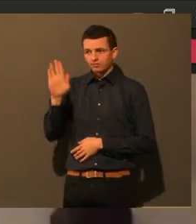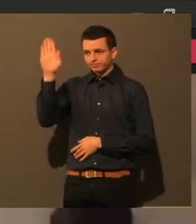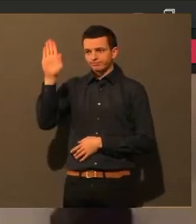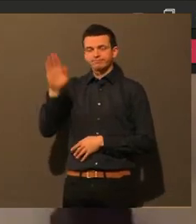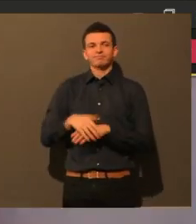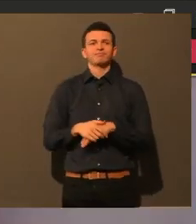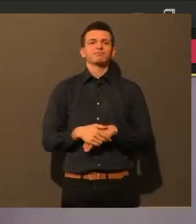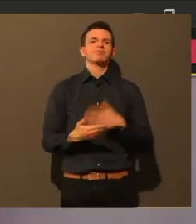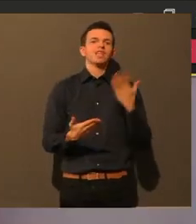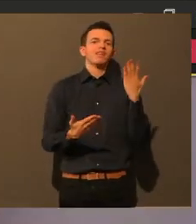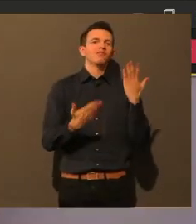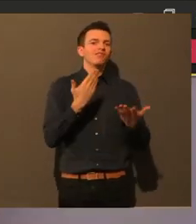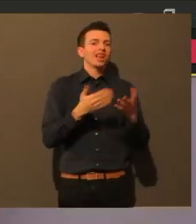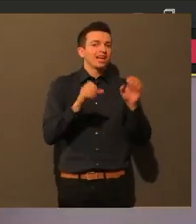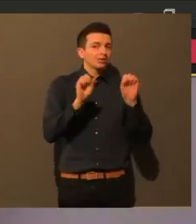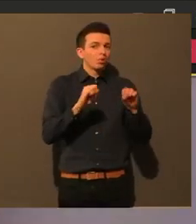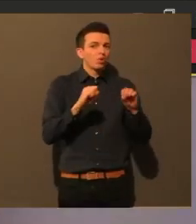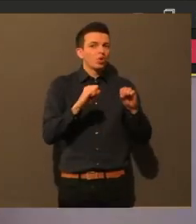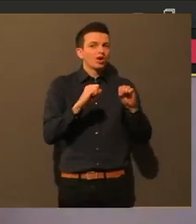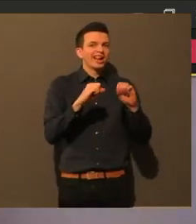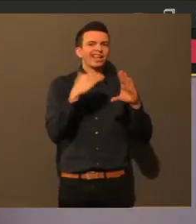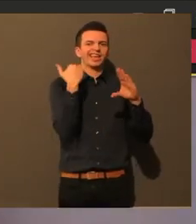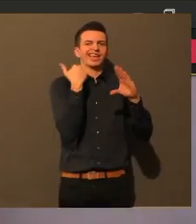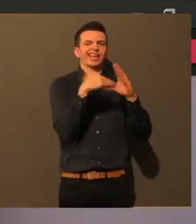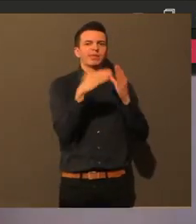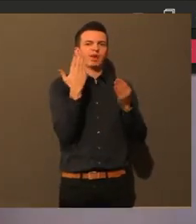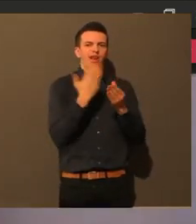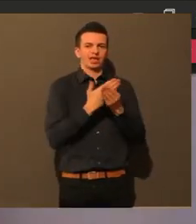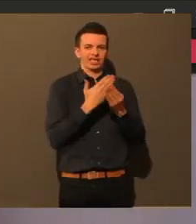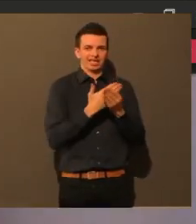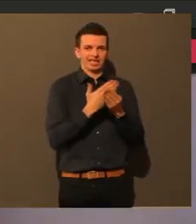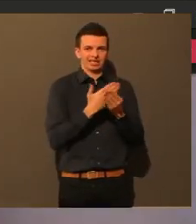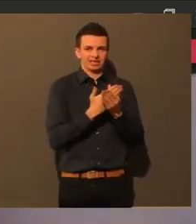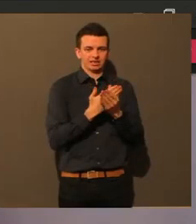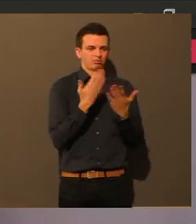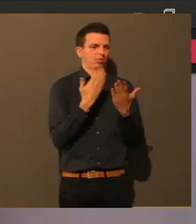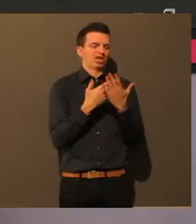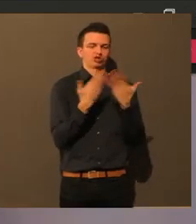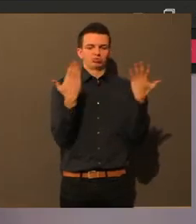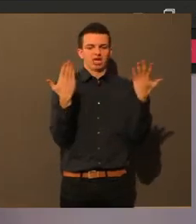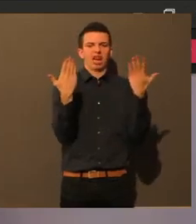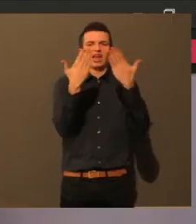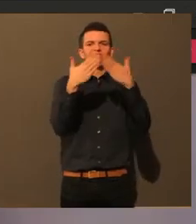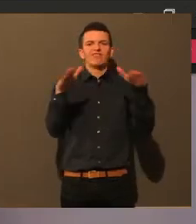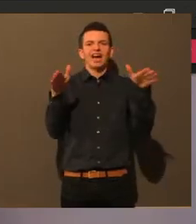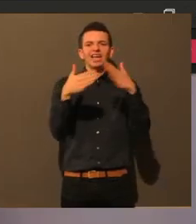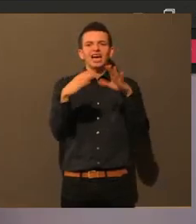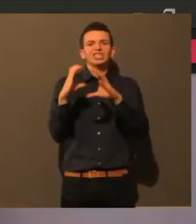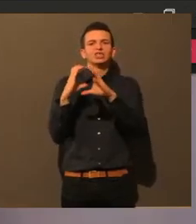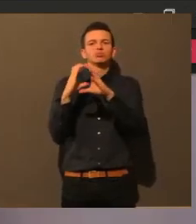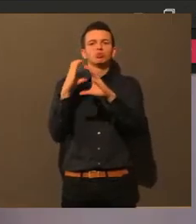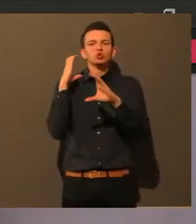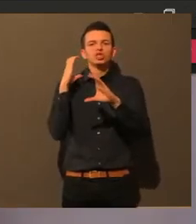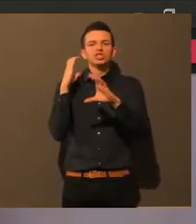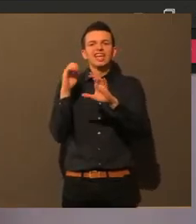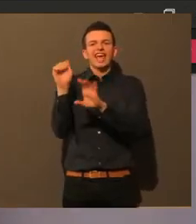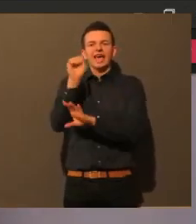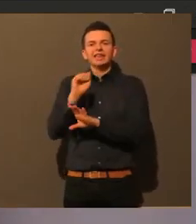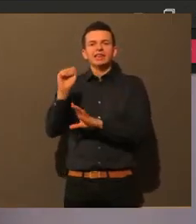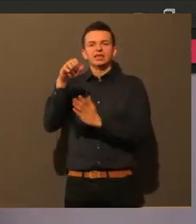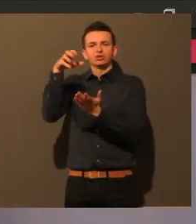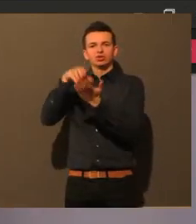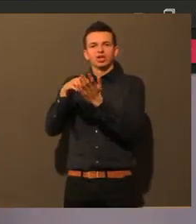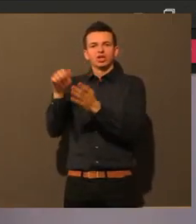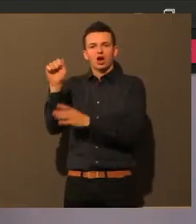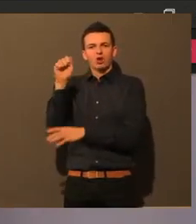eine E-Mail-Adresse einrichtet, also zum Beispiel Weihnachtsbus statt Augsburg.de, keine Ahnung, und da dann eben,